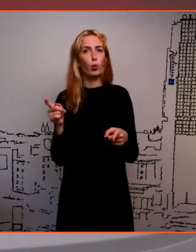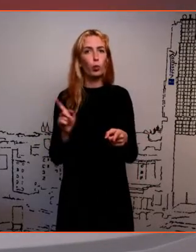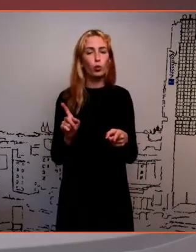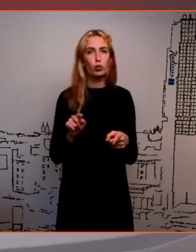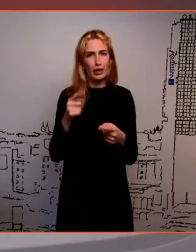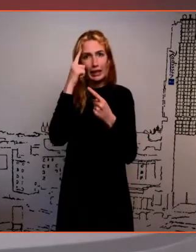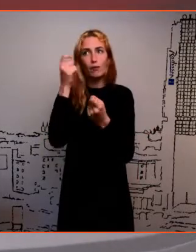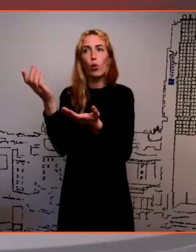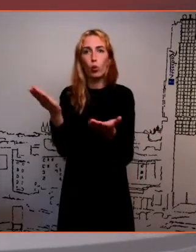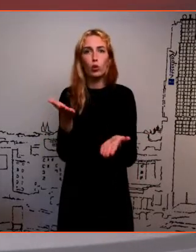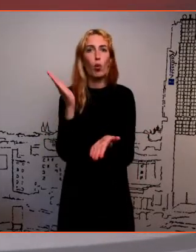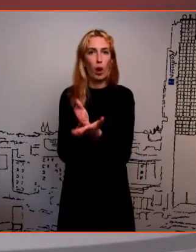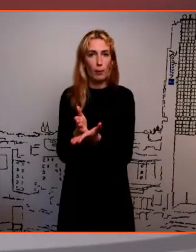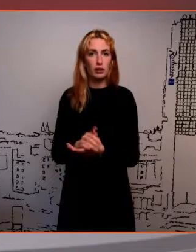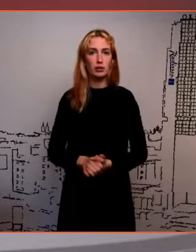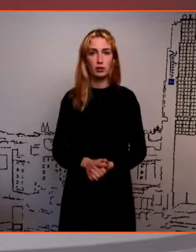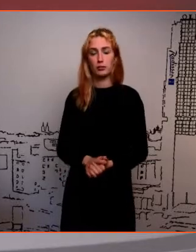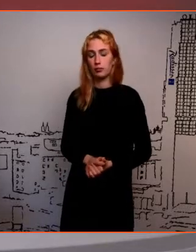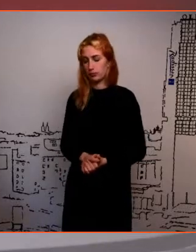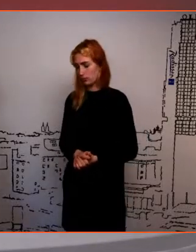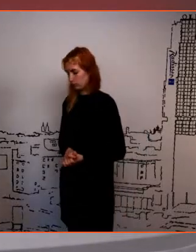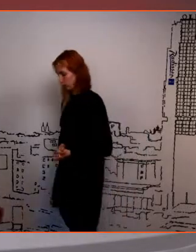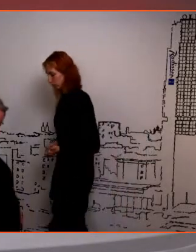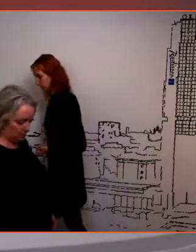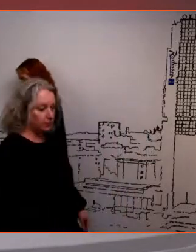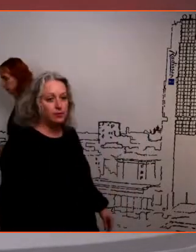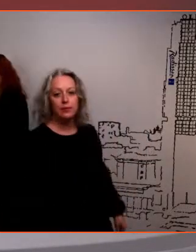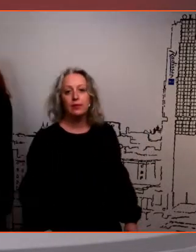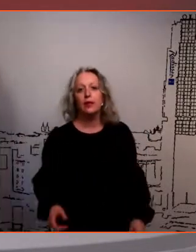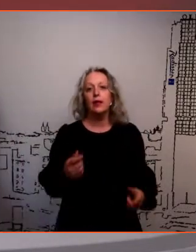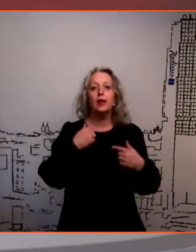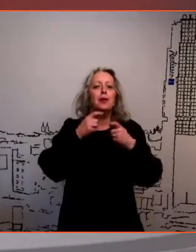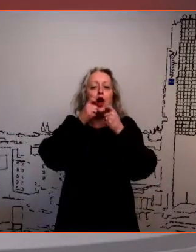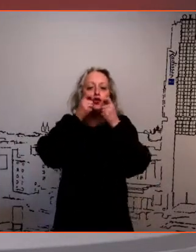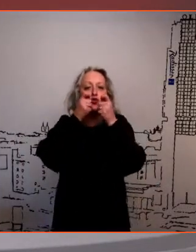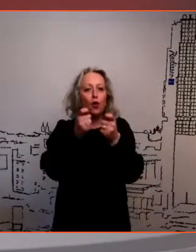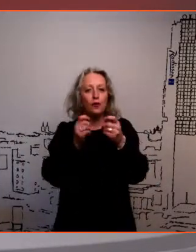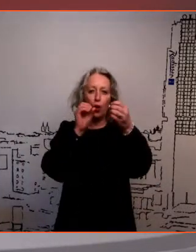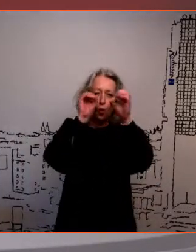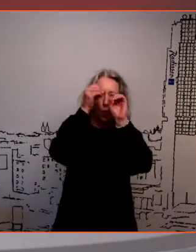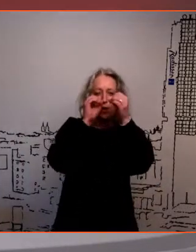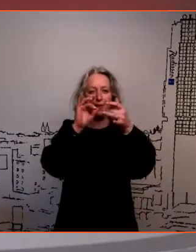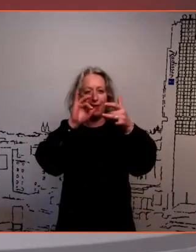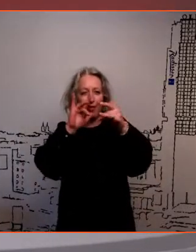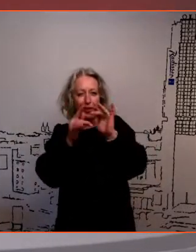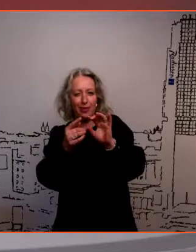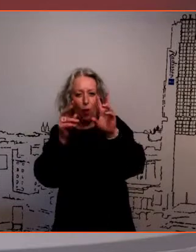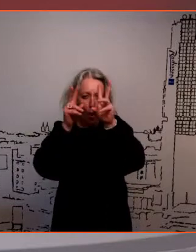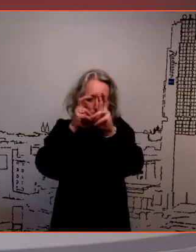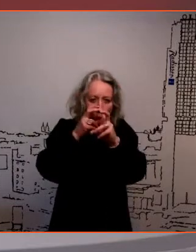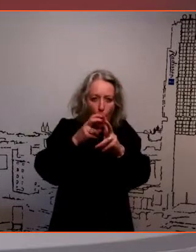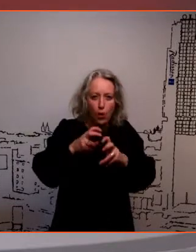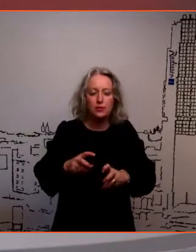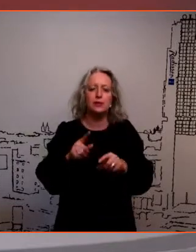et see on kuskil olemas. Mina soovitan midugi googeldada südamest, aga rääkige